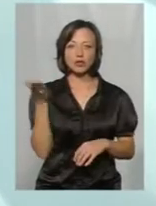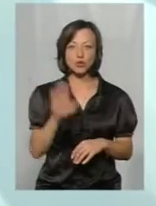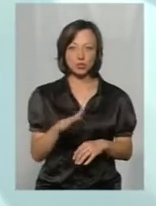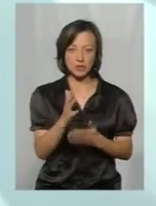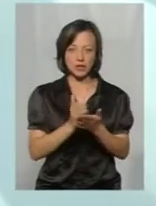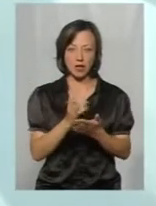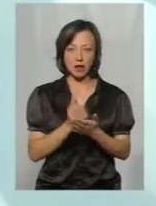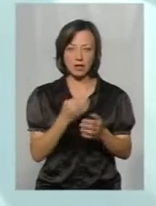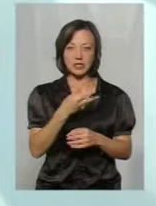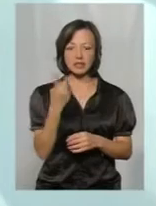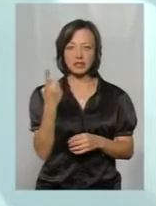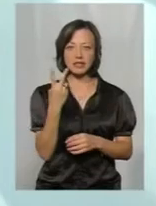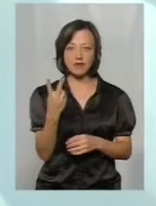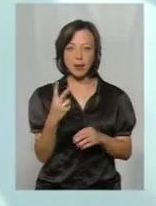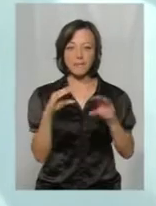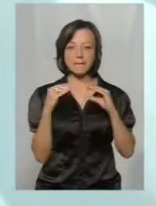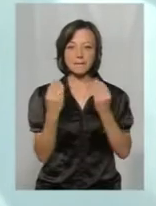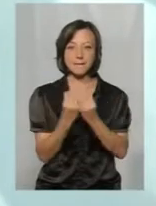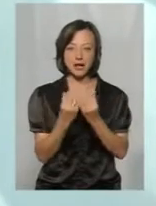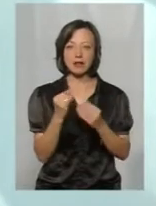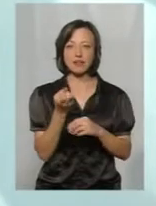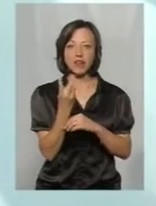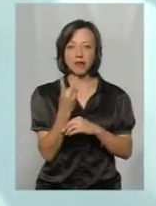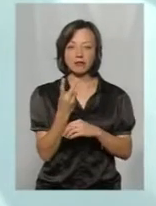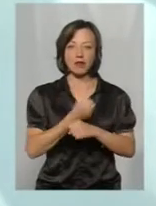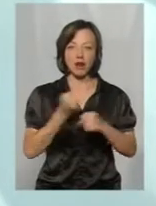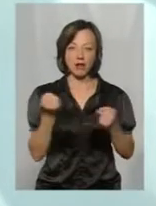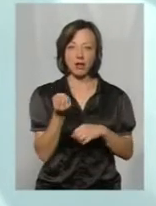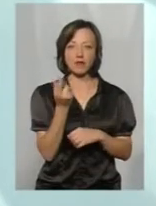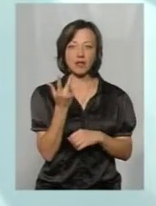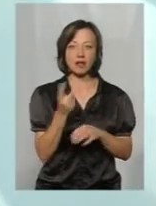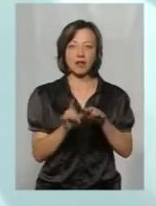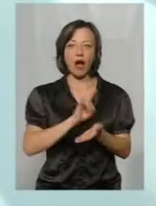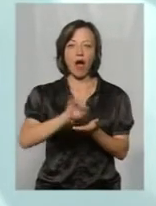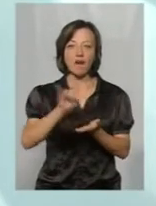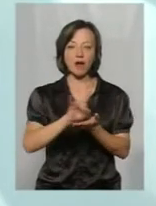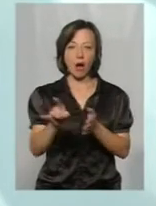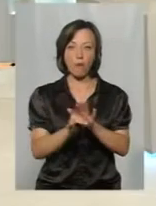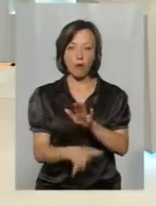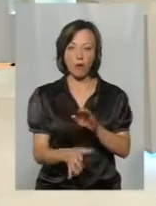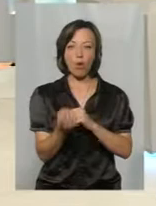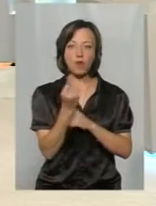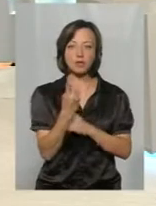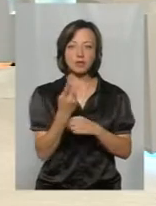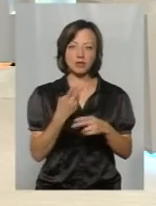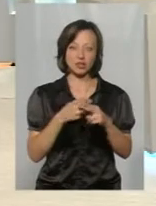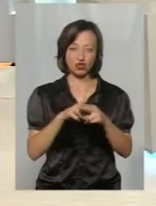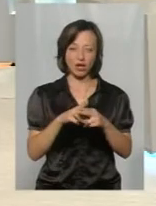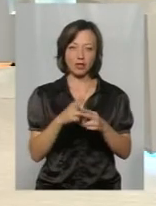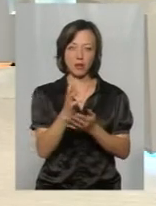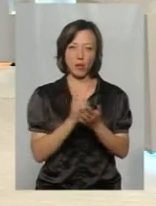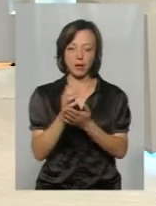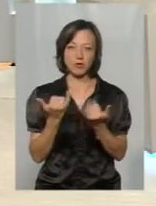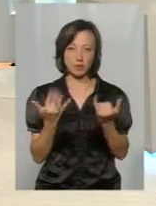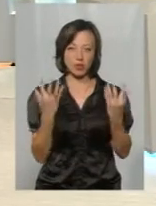снарядів, 32 мінометних міни, 12 гранат, 12 авіабомб і 11 інженерних боєприпасів. Це на